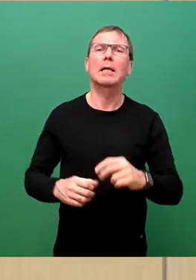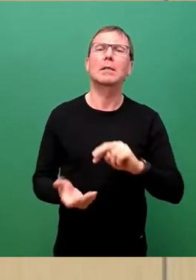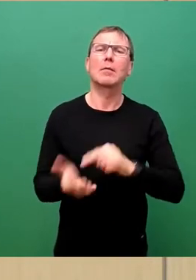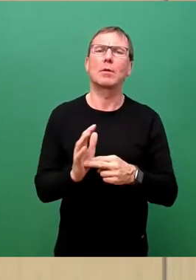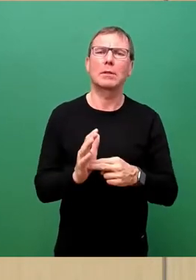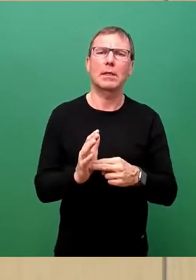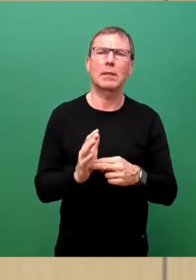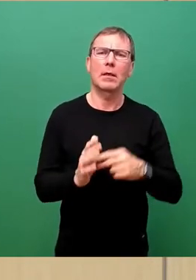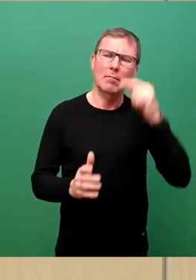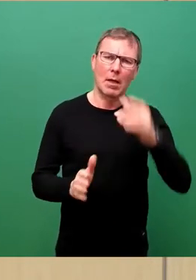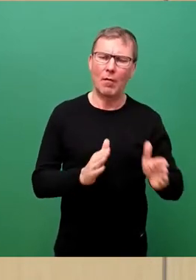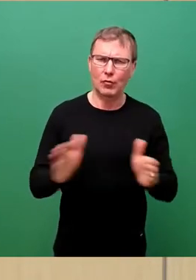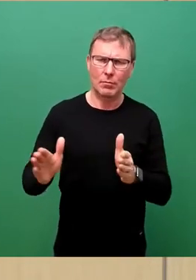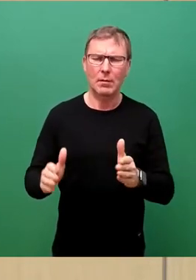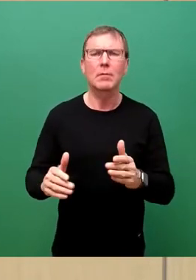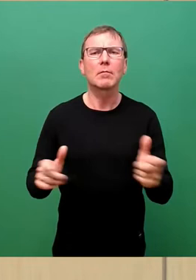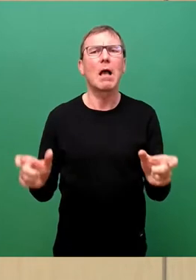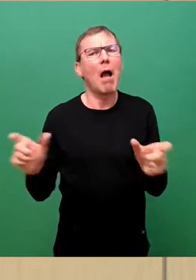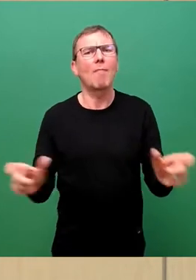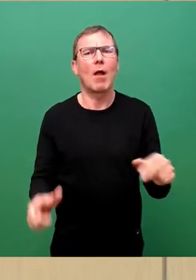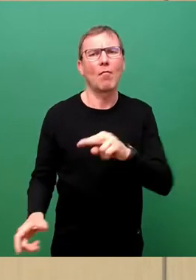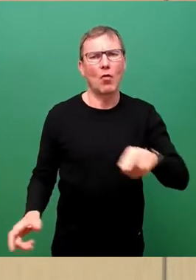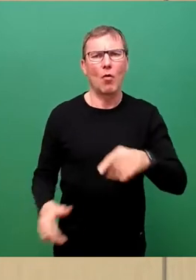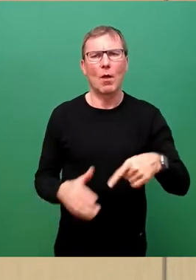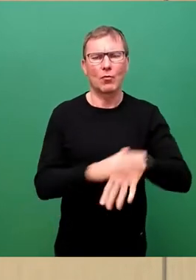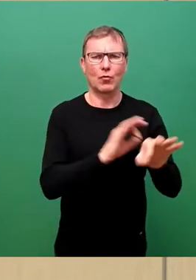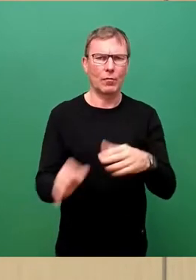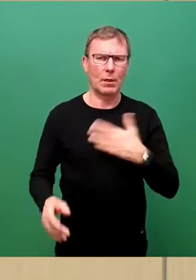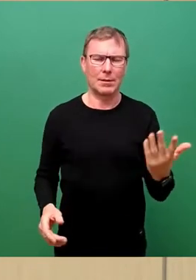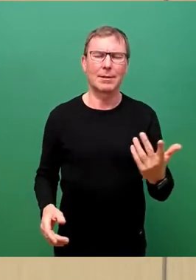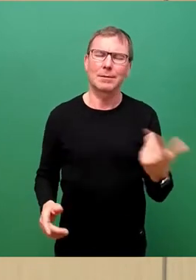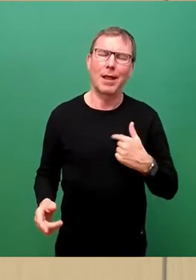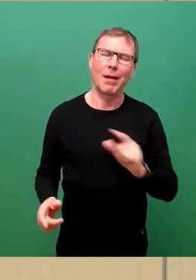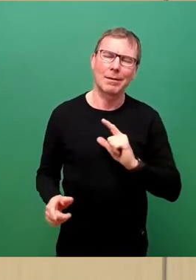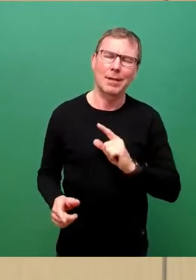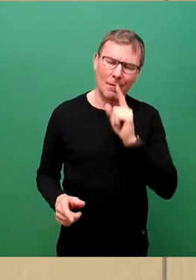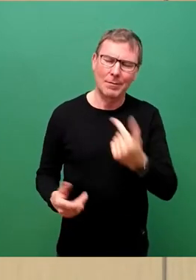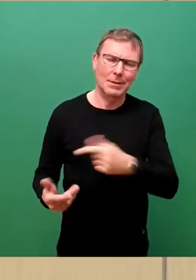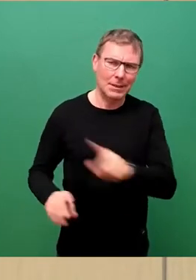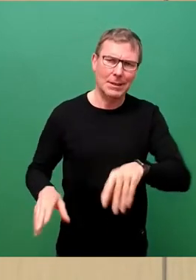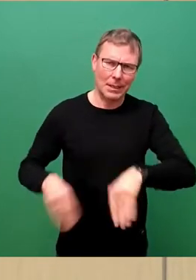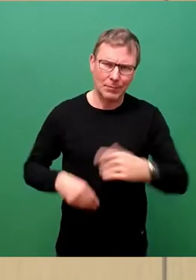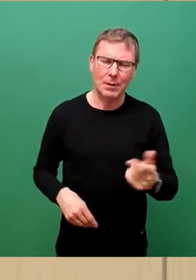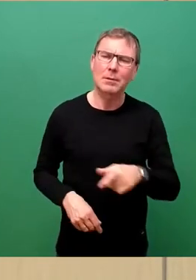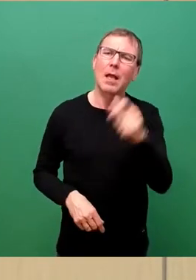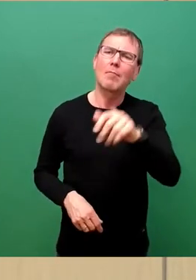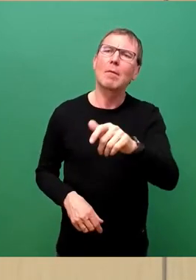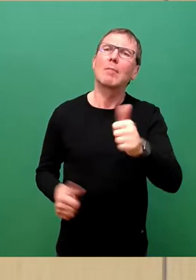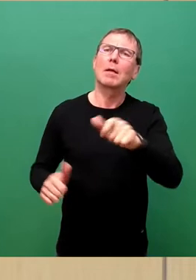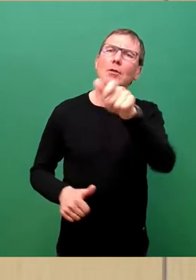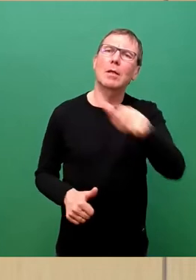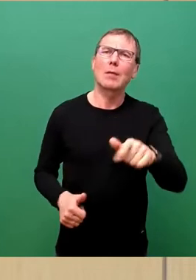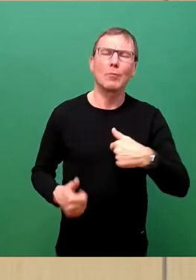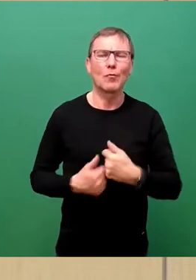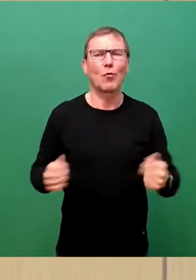diese Festung Europa erst ermöglichte. Es wäre ein zynisches Eingeständnis, dass wir bei der Bedeutung von Menschenleben sehr wohl Unterschiede machen, je